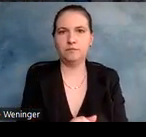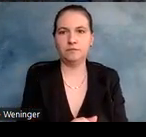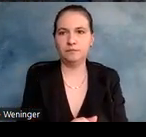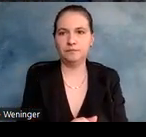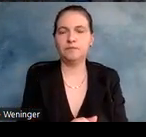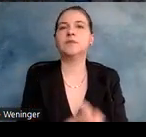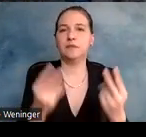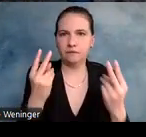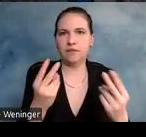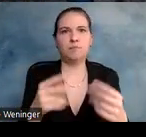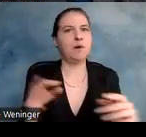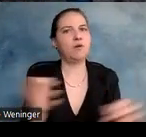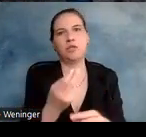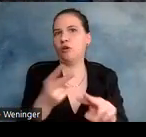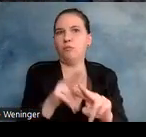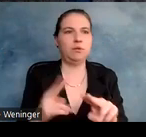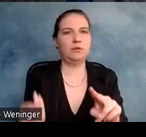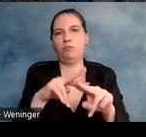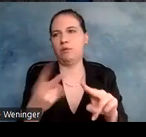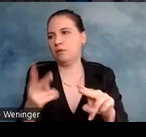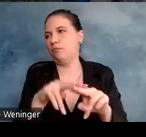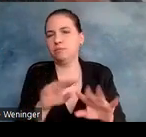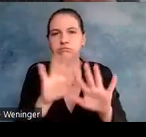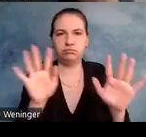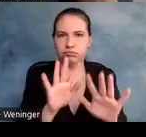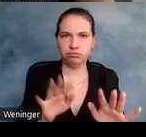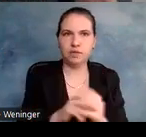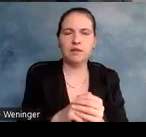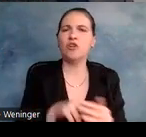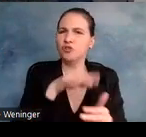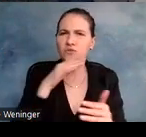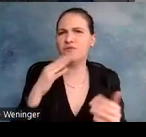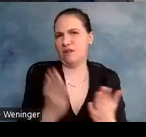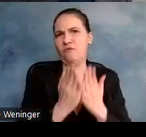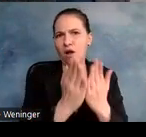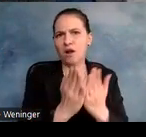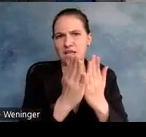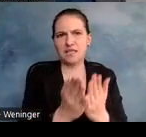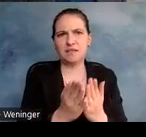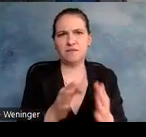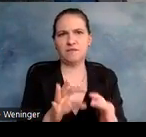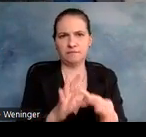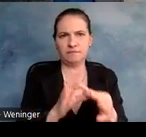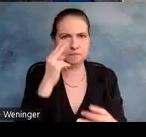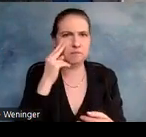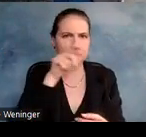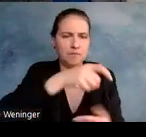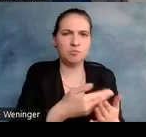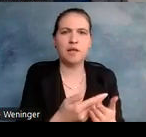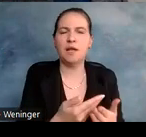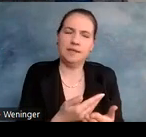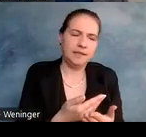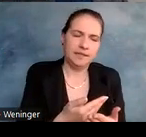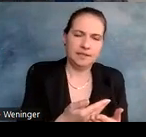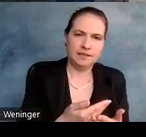redundant machen sollte, weil sonst würde ganz viel vorgelesen. Das ist störend mit dem Screenreader. Aber man sollte den Alternativtext mit